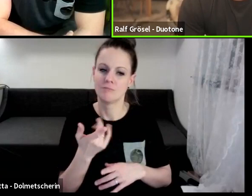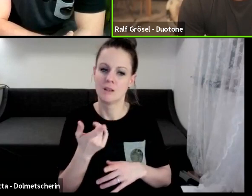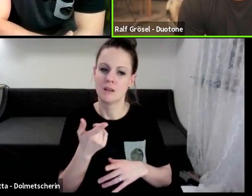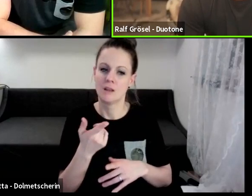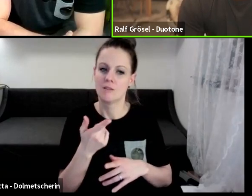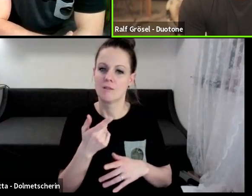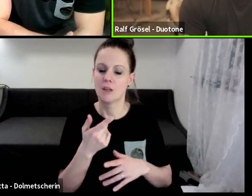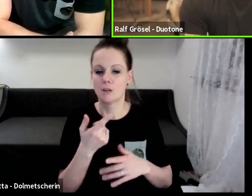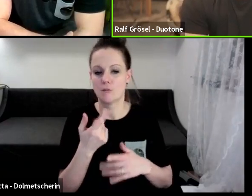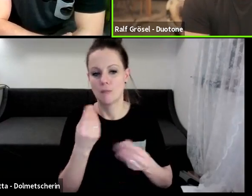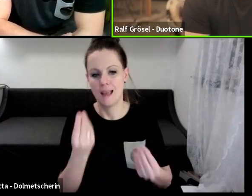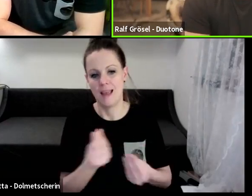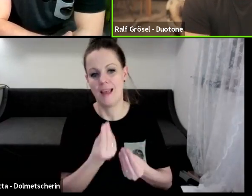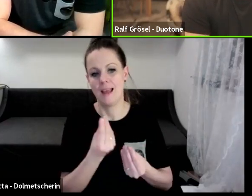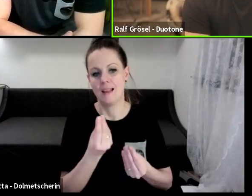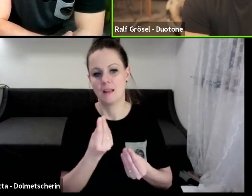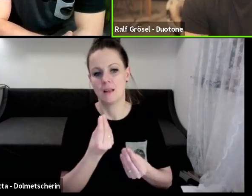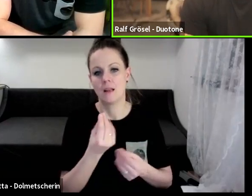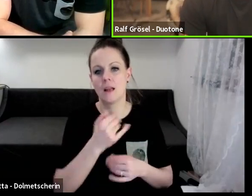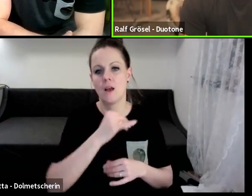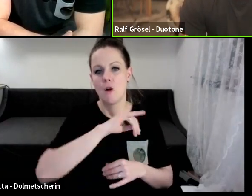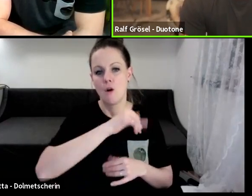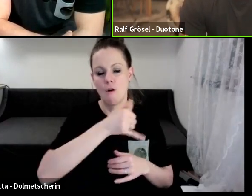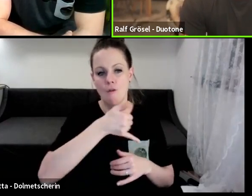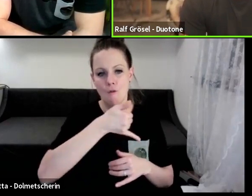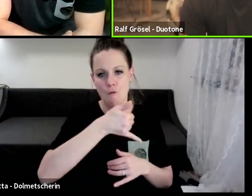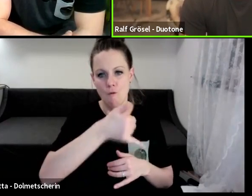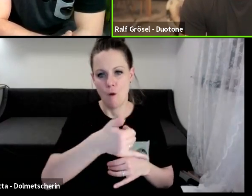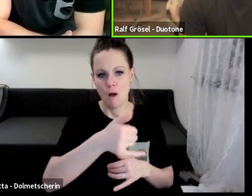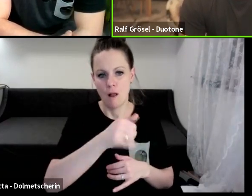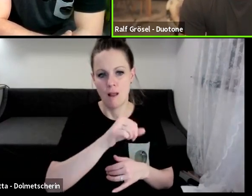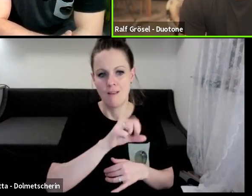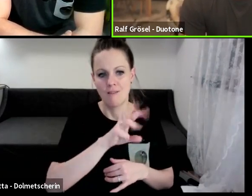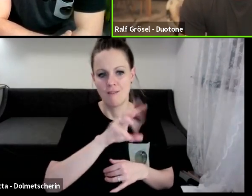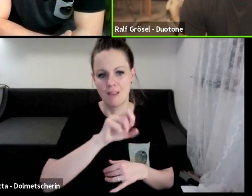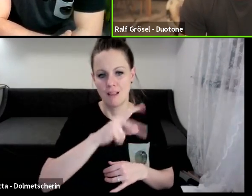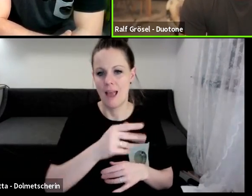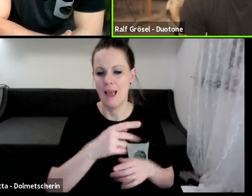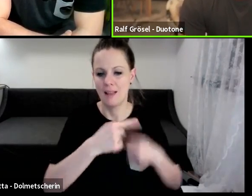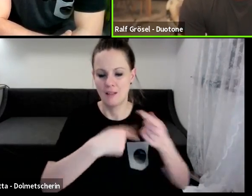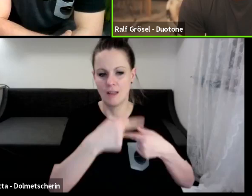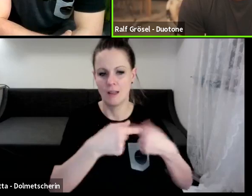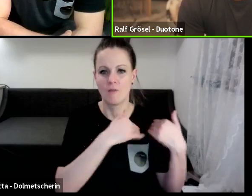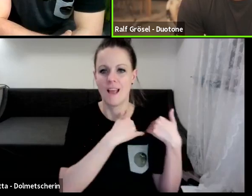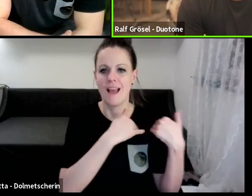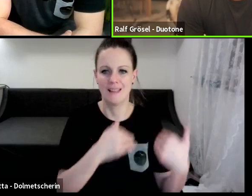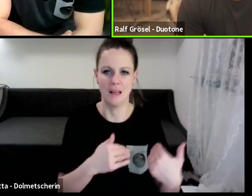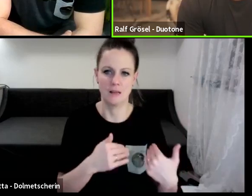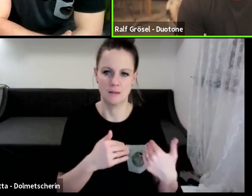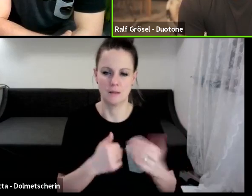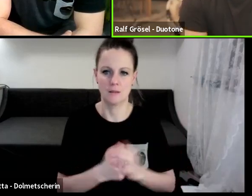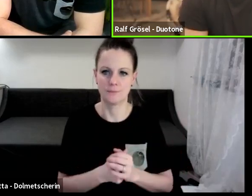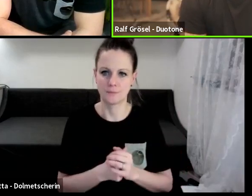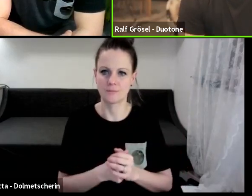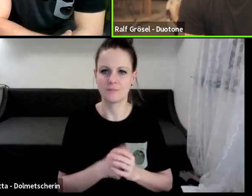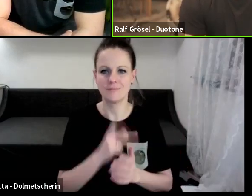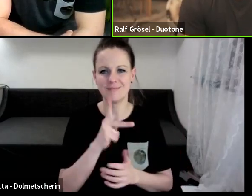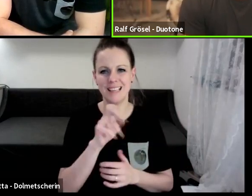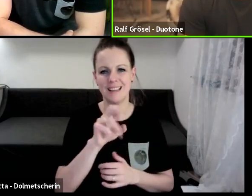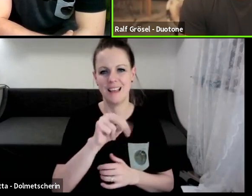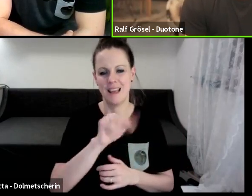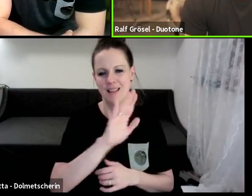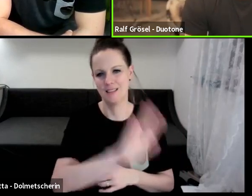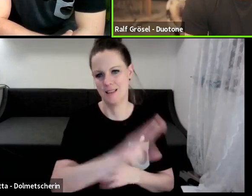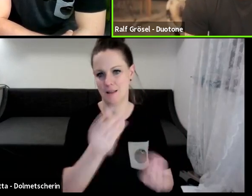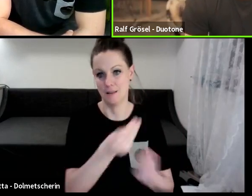Vollkiteentwicklung, bei der Vollwink-Entwicklung zu entlasten. Also das ist wirklich das mit dir vom Ken und er